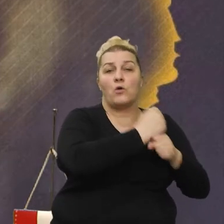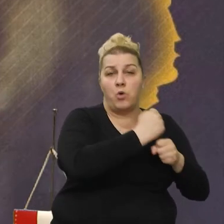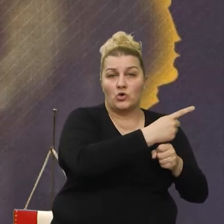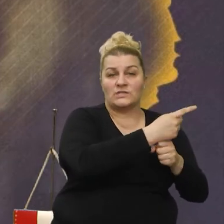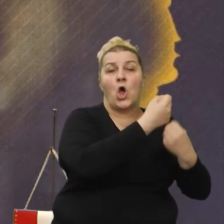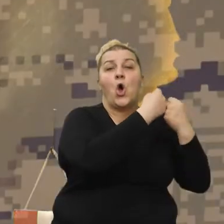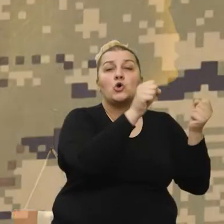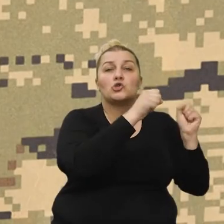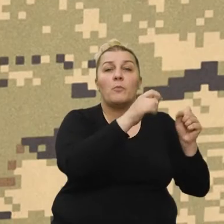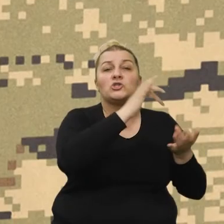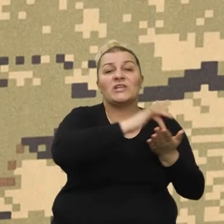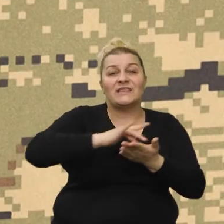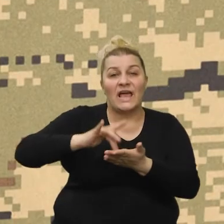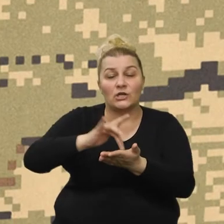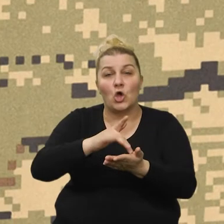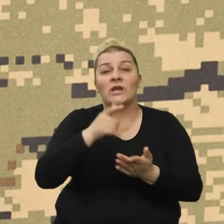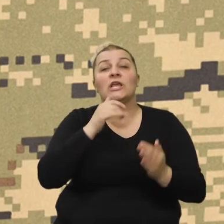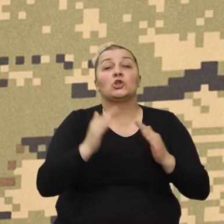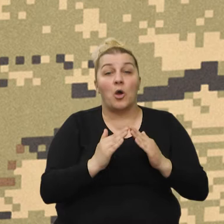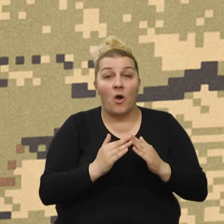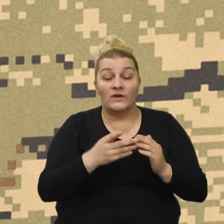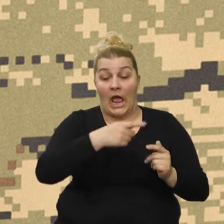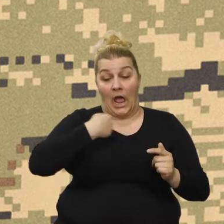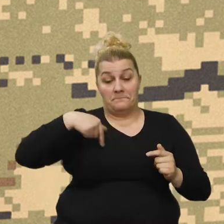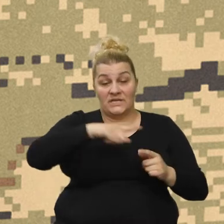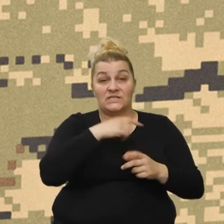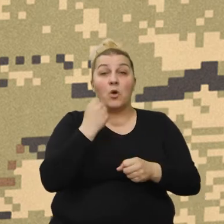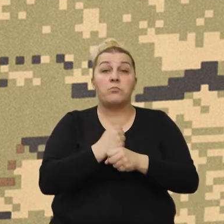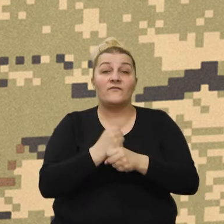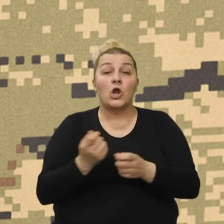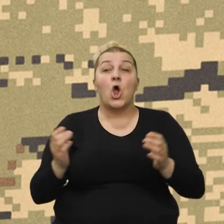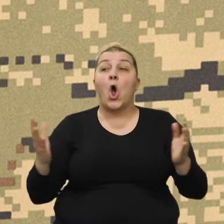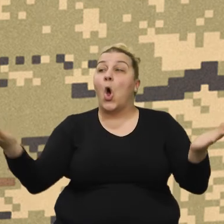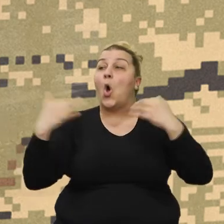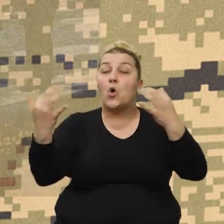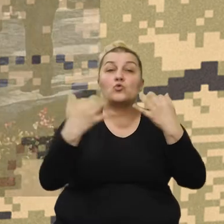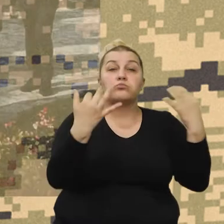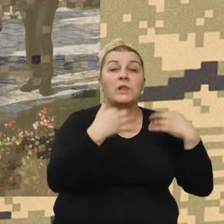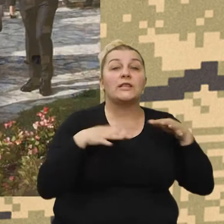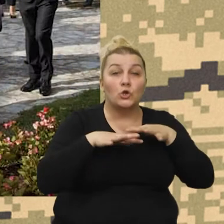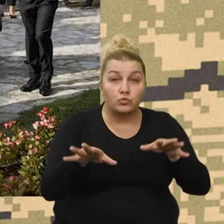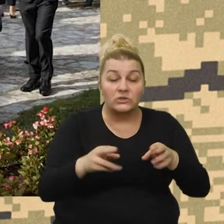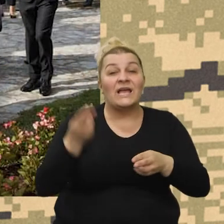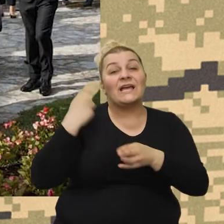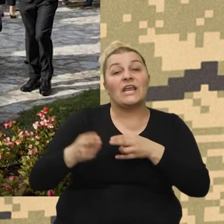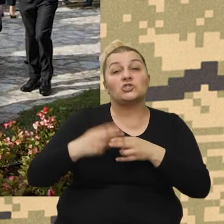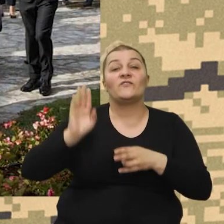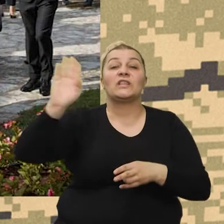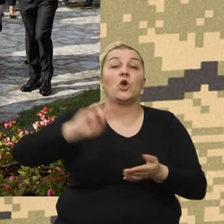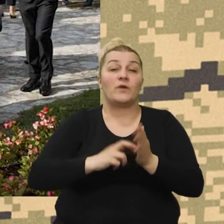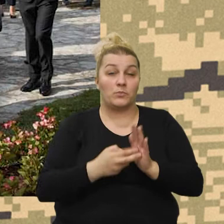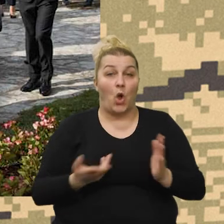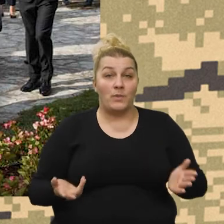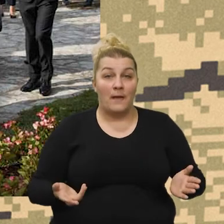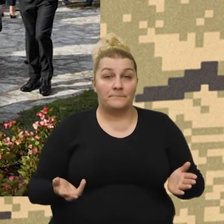oslobađanje teritorija, oslobađanje domovine. A mi smo se bavili sa okupljanjem ljudi i rješavanjem njihoj problema. Kad